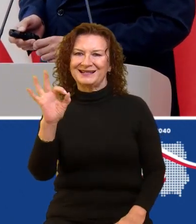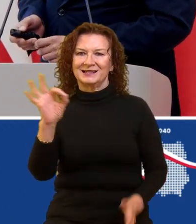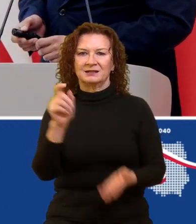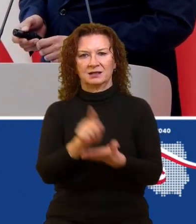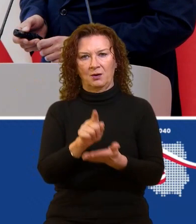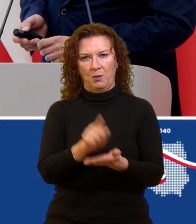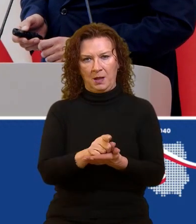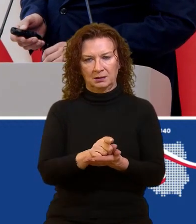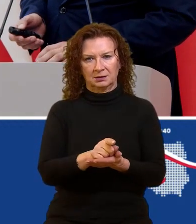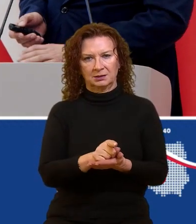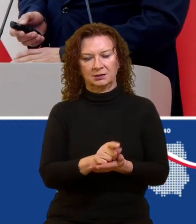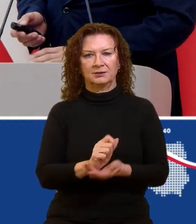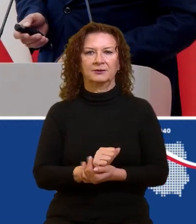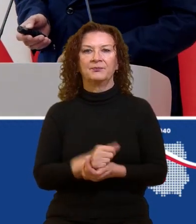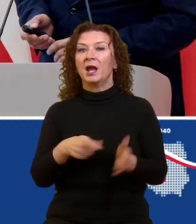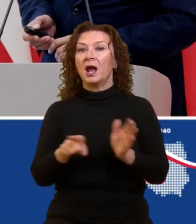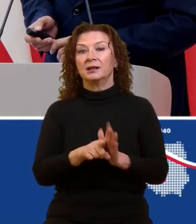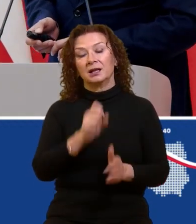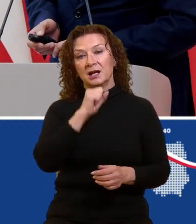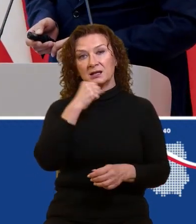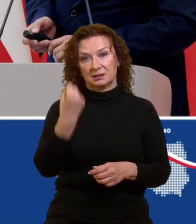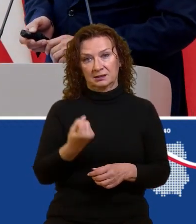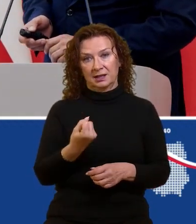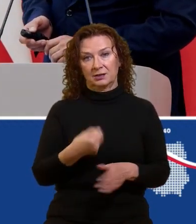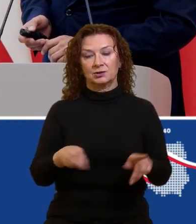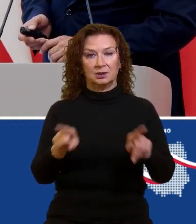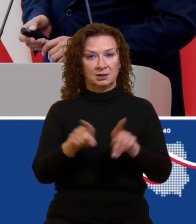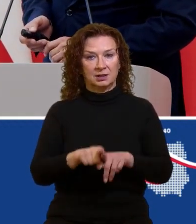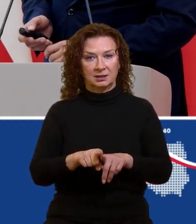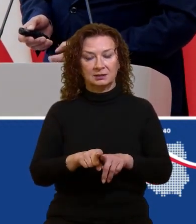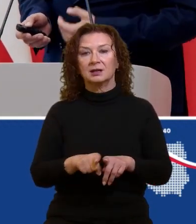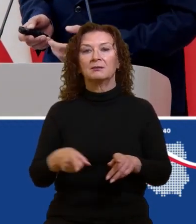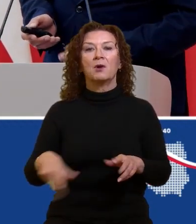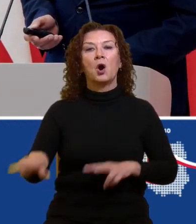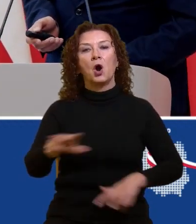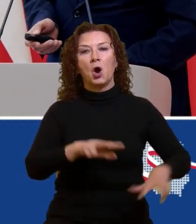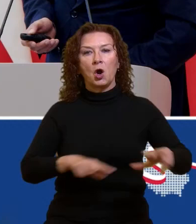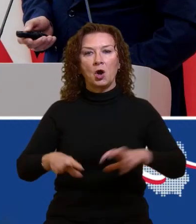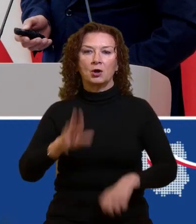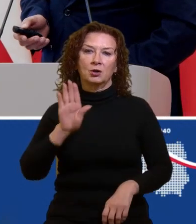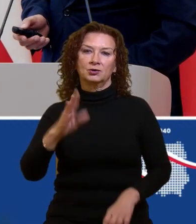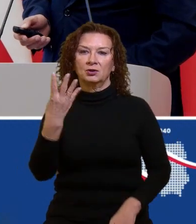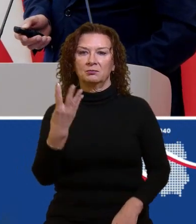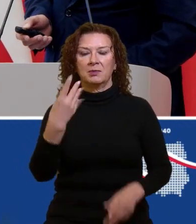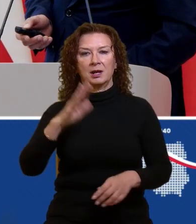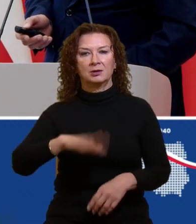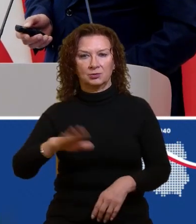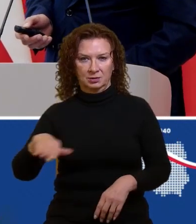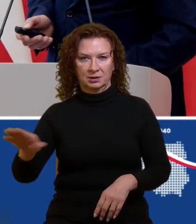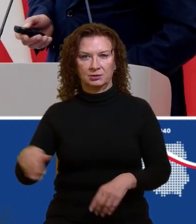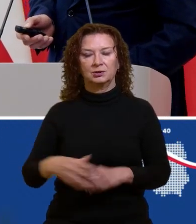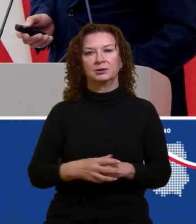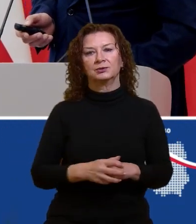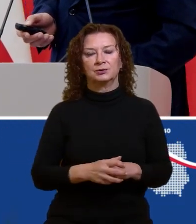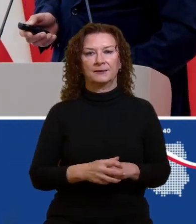przywileje i dla seniorów, i dla rodzin 4+, oraz dla osób młodych do 26